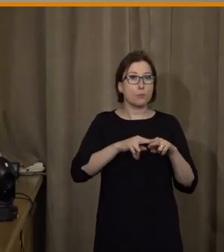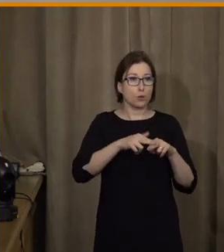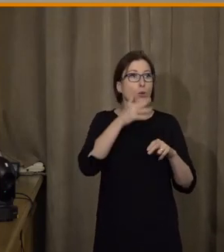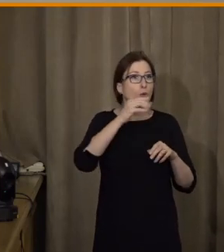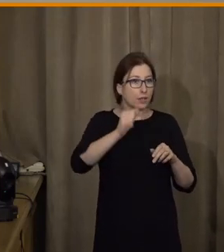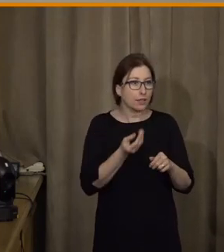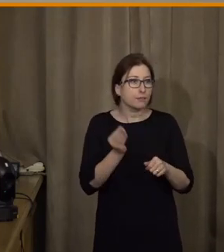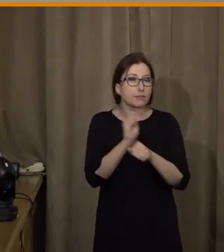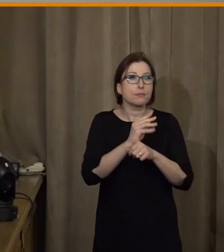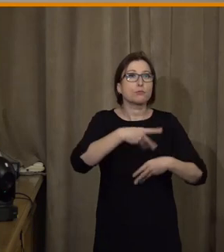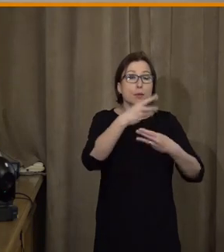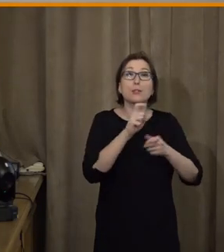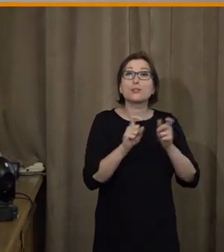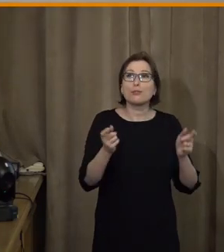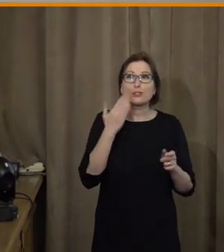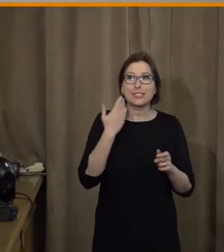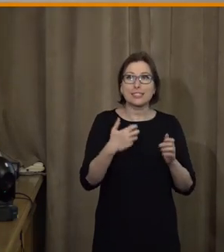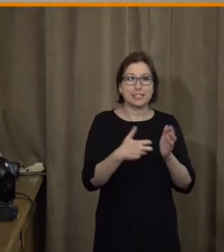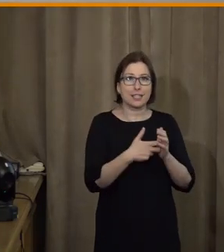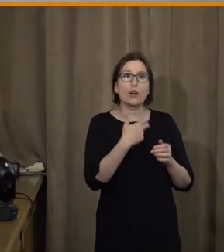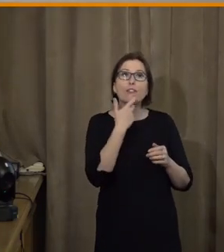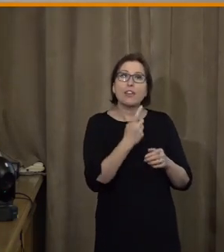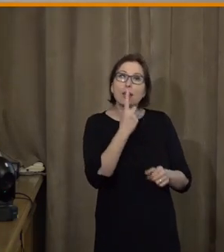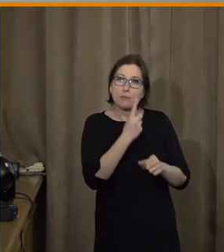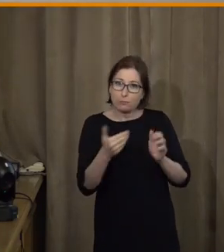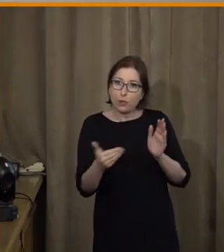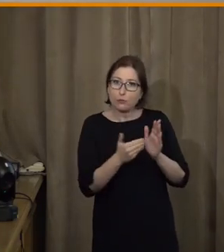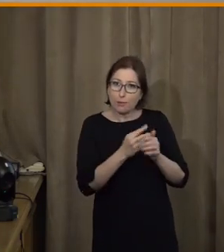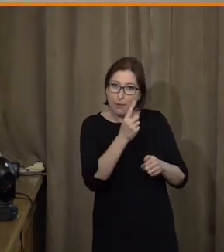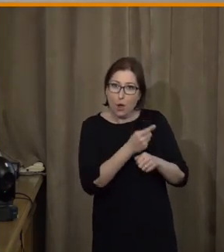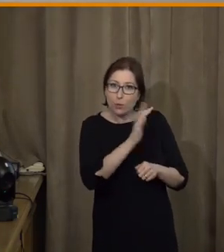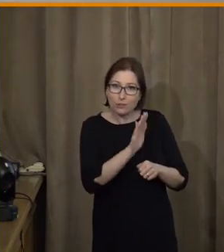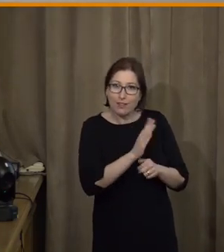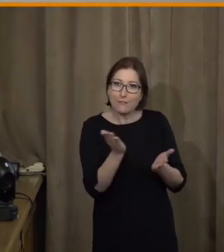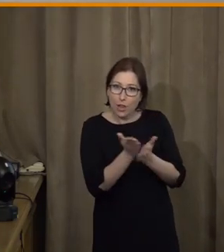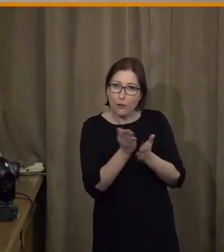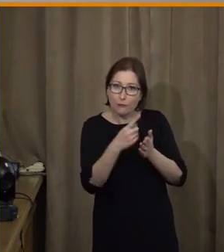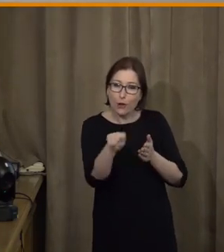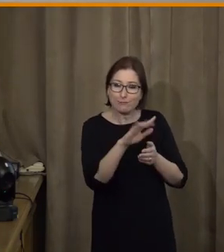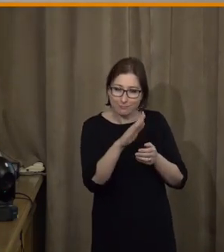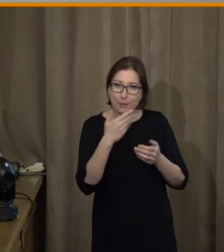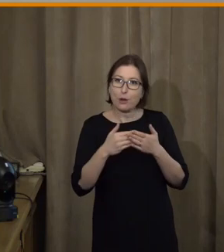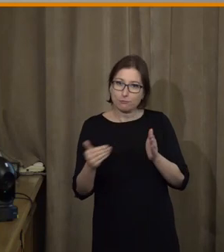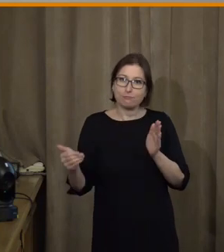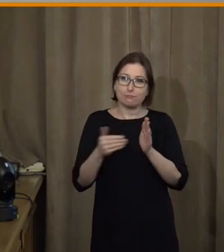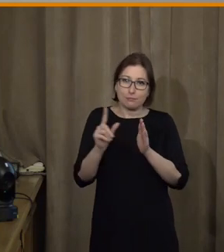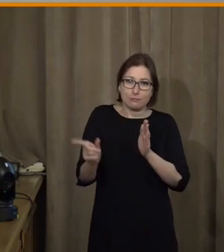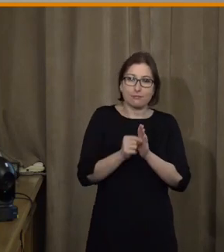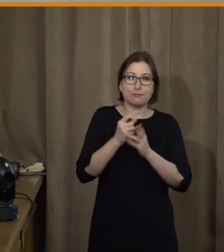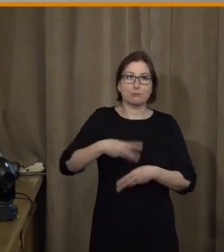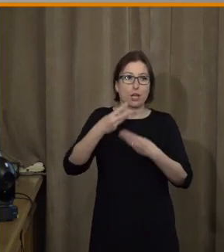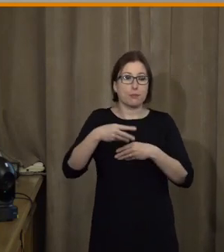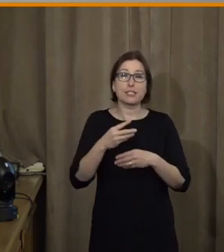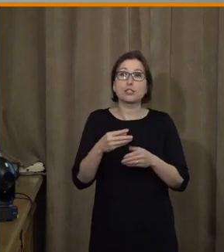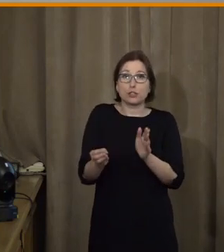přepis, protože ne všem vyhovuje jen český znakový jazyk. A my bychom rádi ještě předtím,